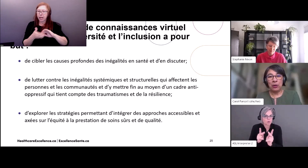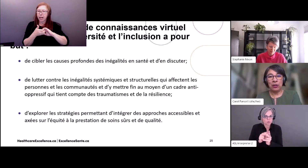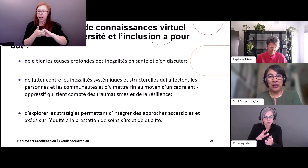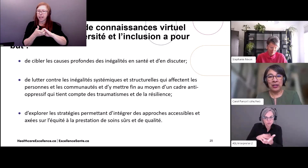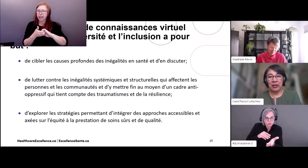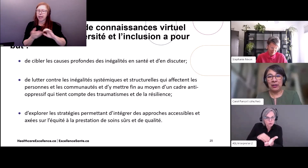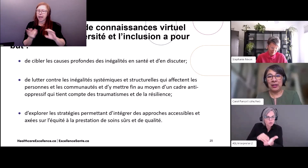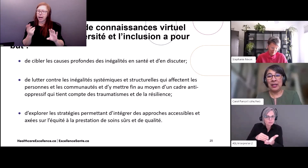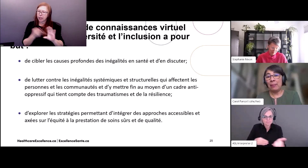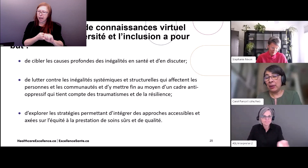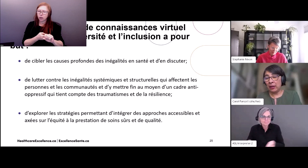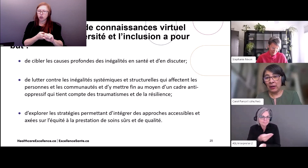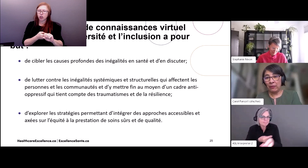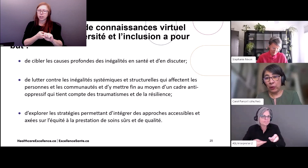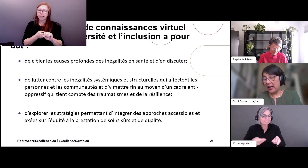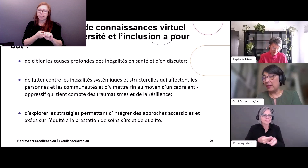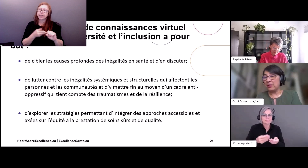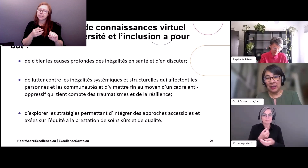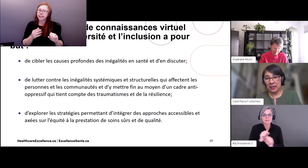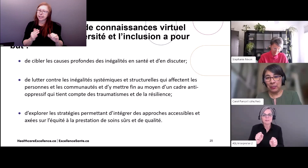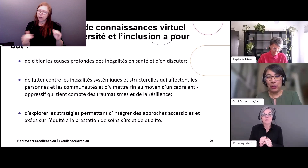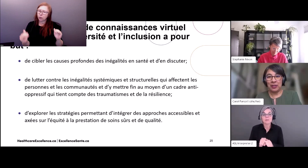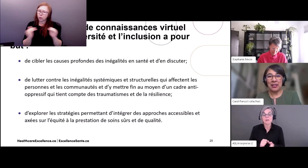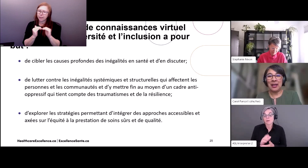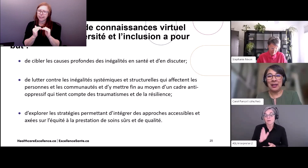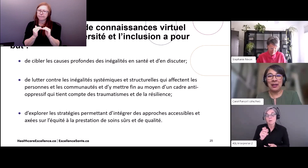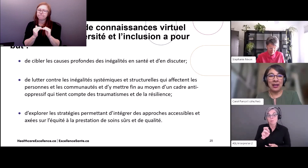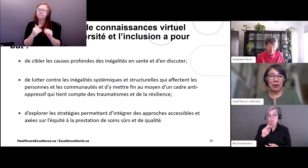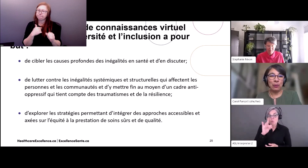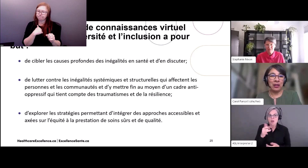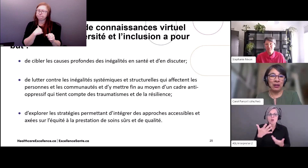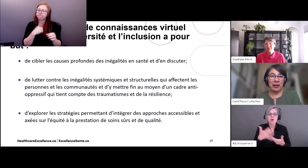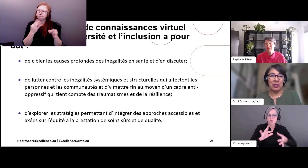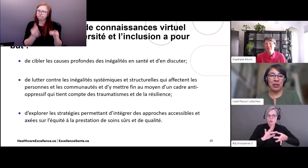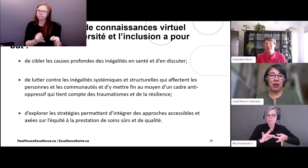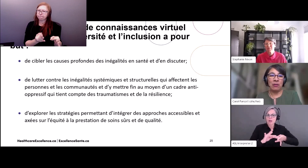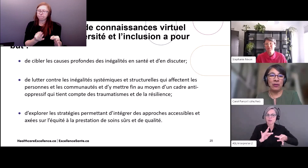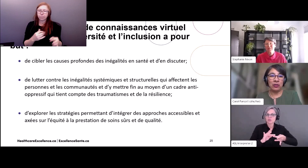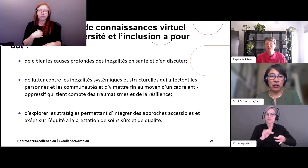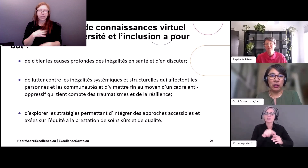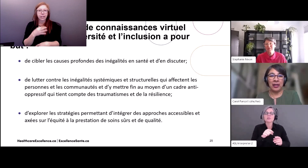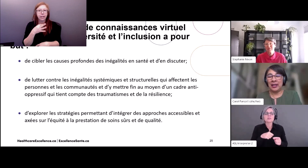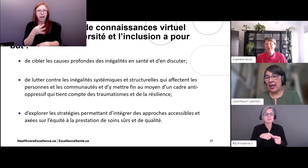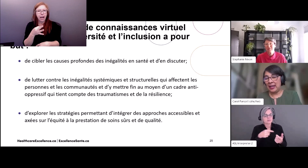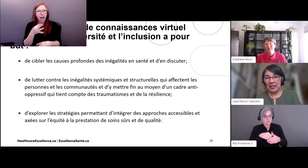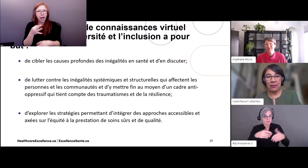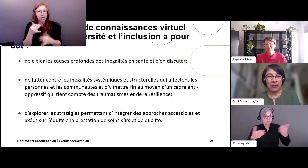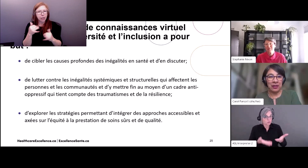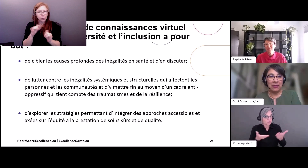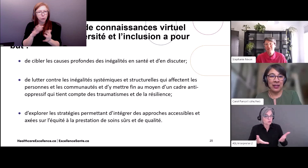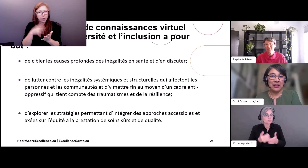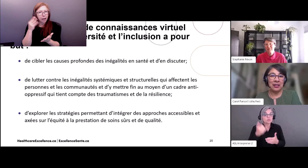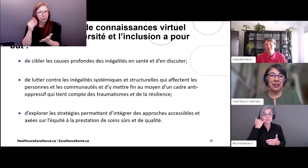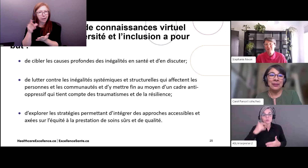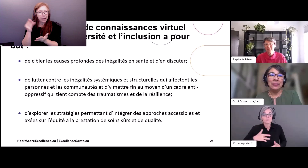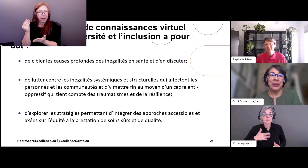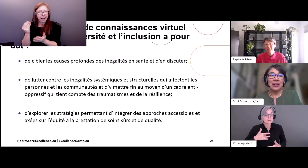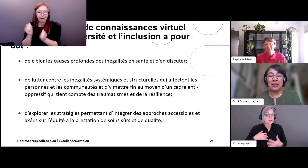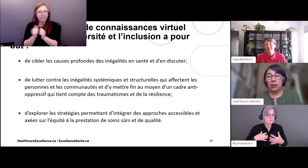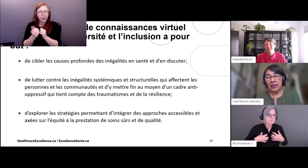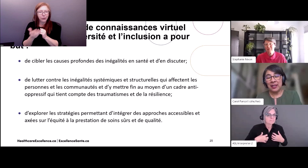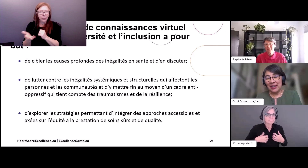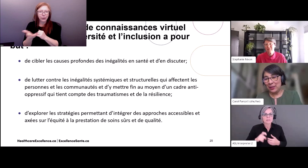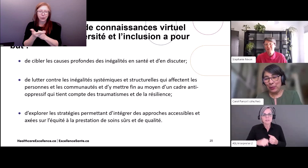efficace possible. Comme Brady a dit tout à l'heure, nous offrons un